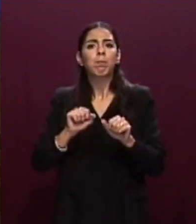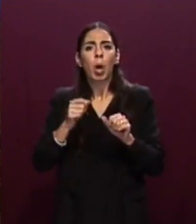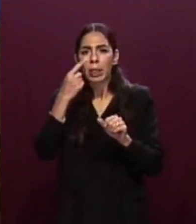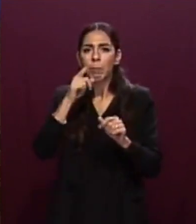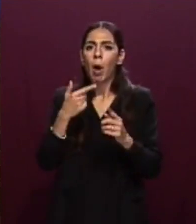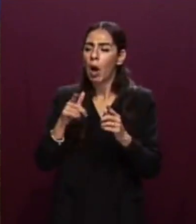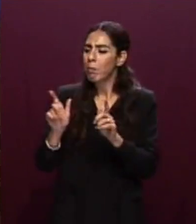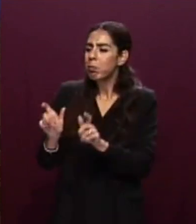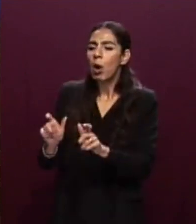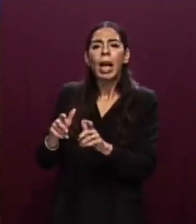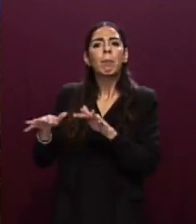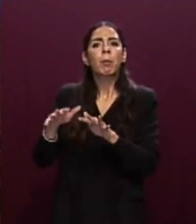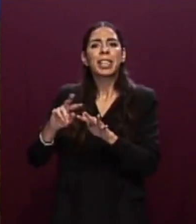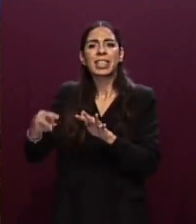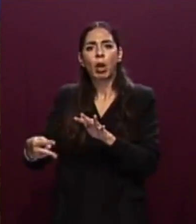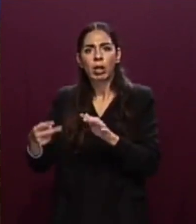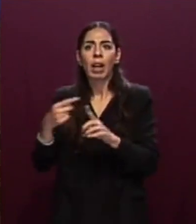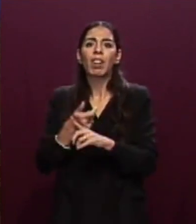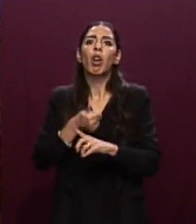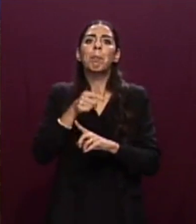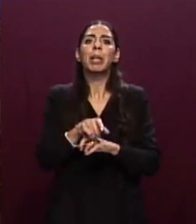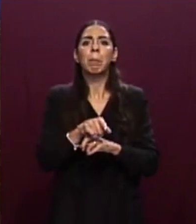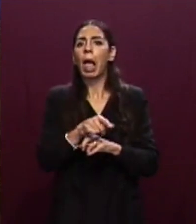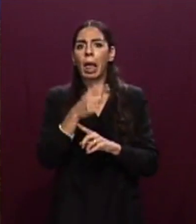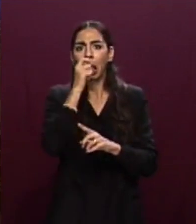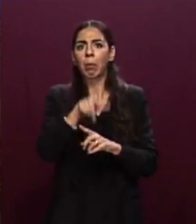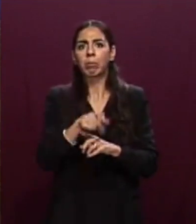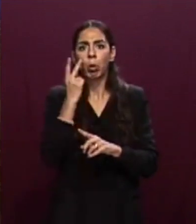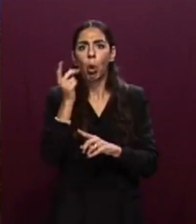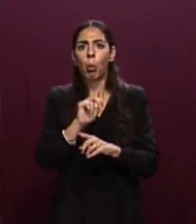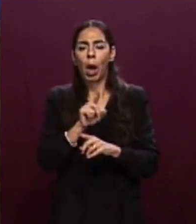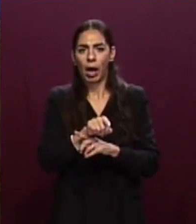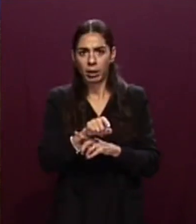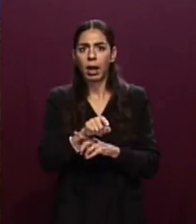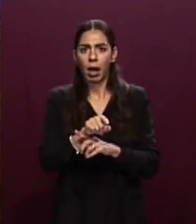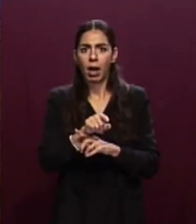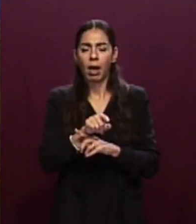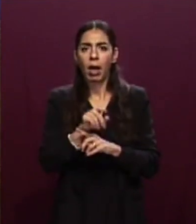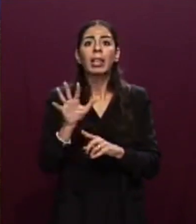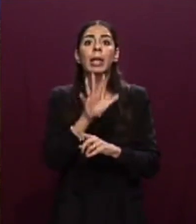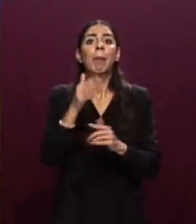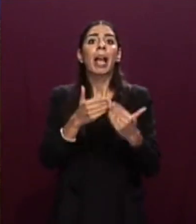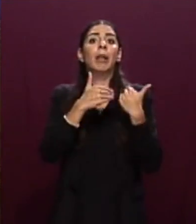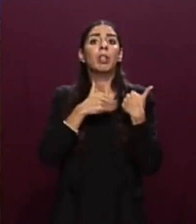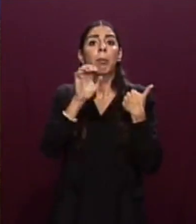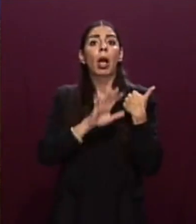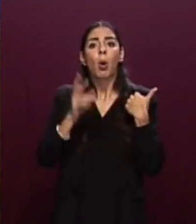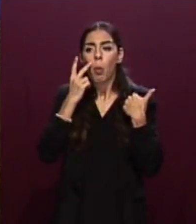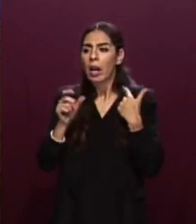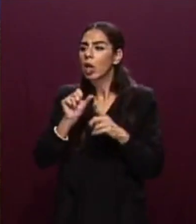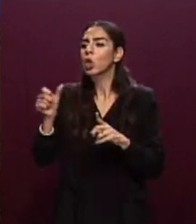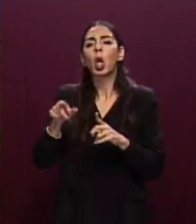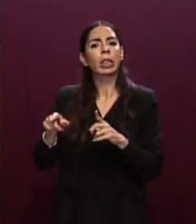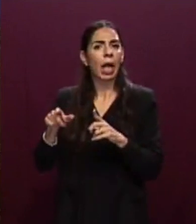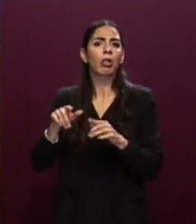ne sono alla base e come se la solidarietà intraeuropea fosse dovuta rispetto ai movimenti secondari e facoltativa per quelli primari.